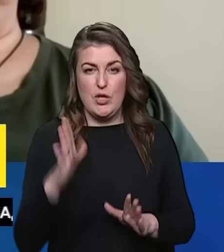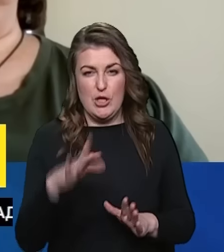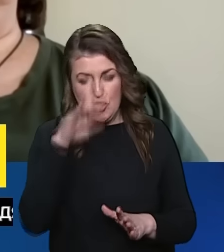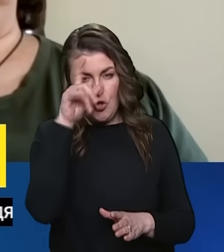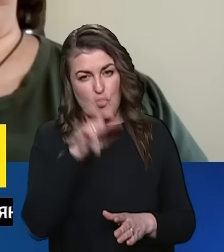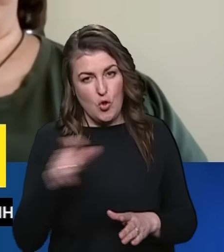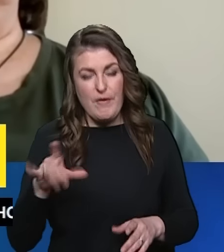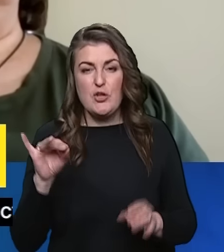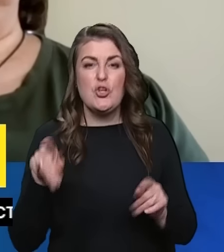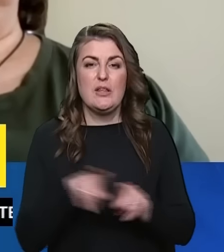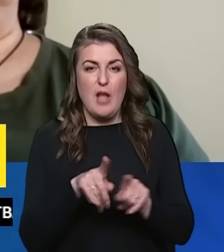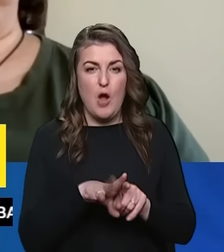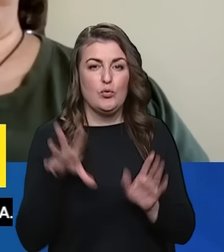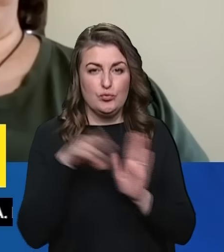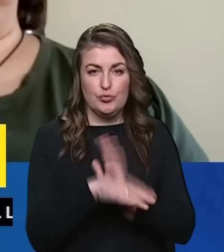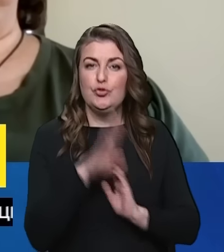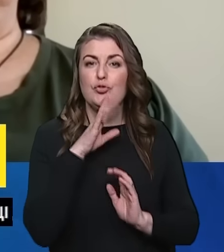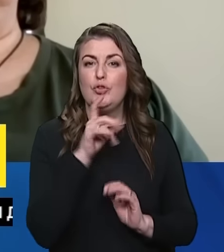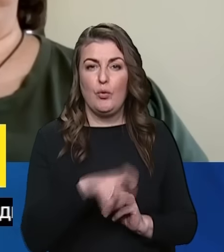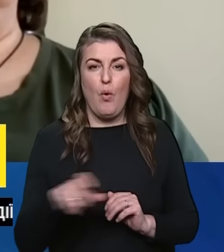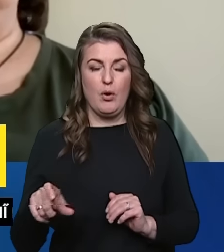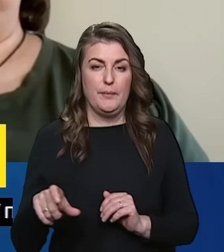чоловіків чи також жінок?